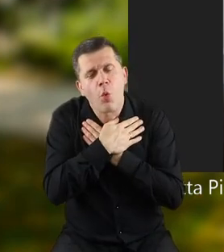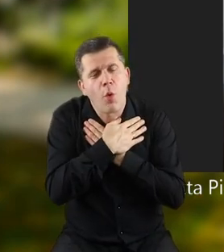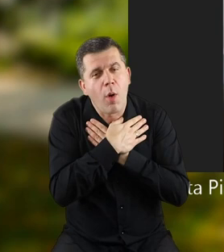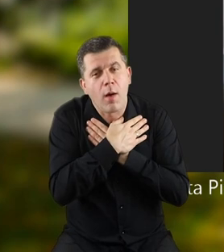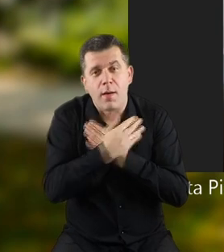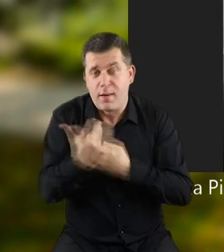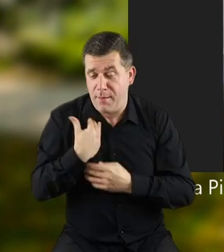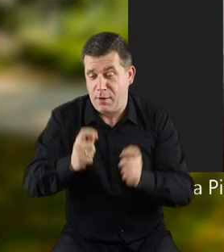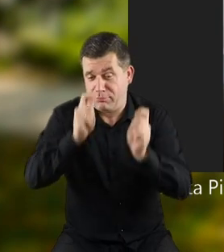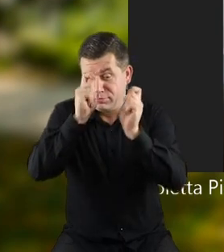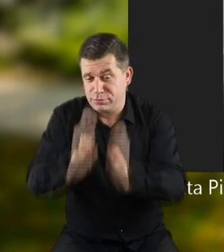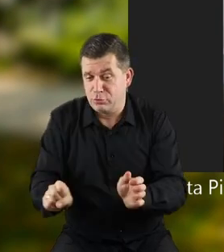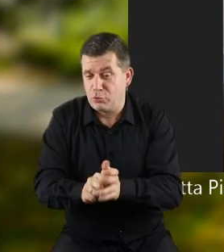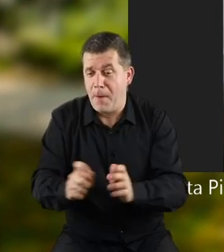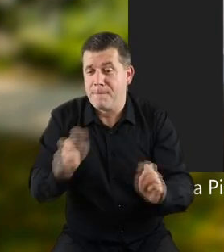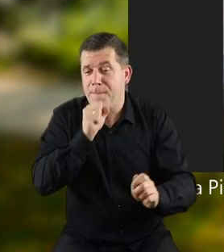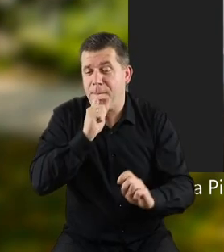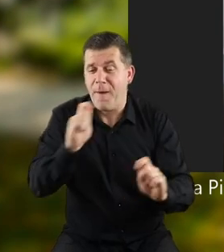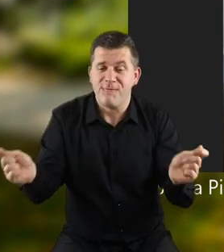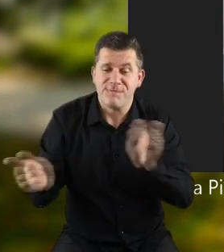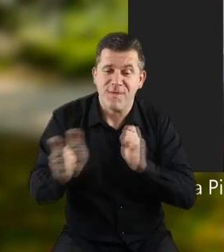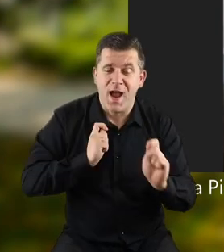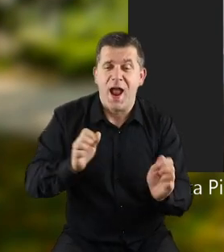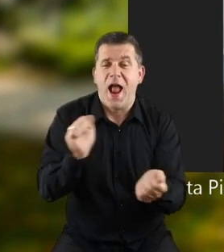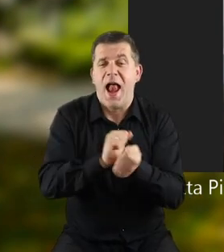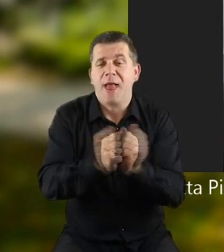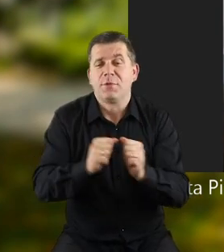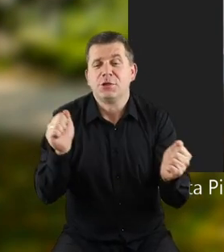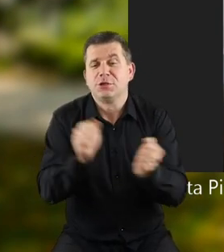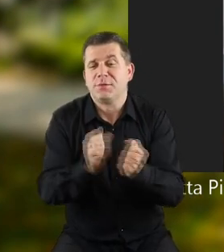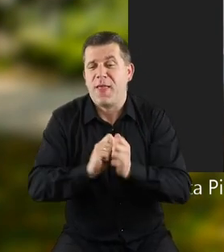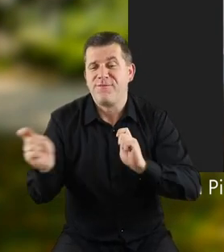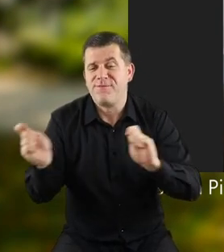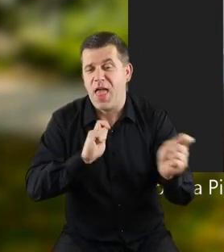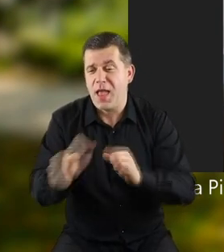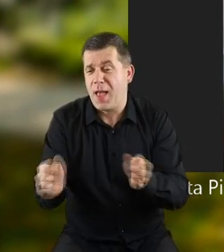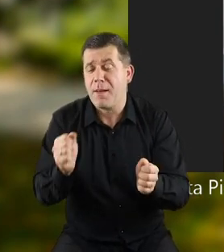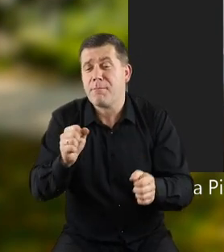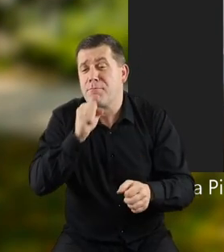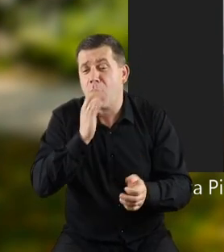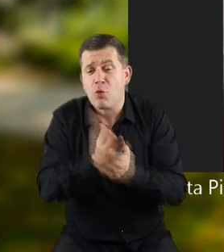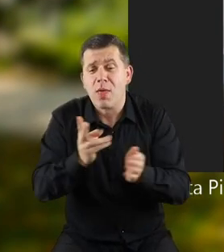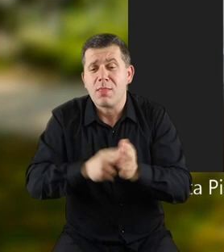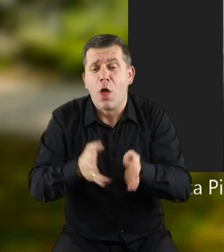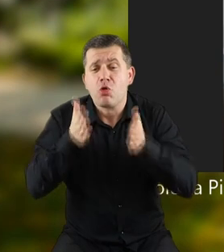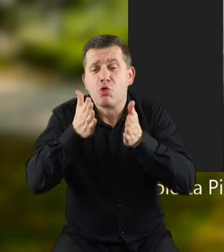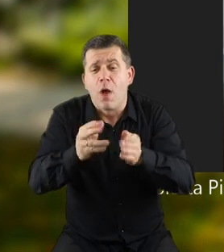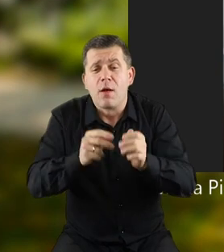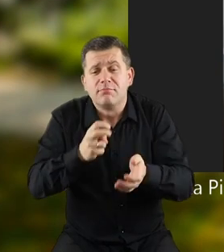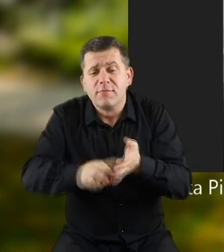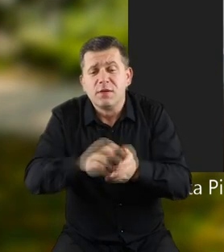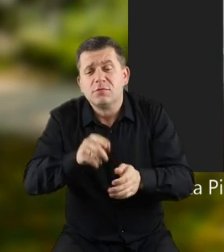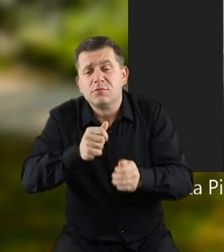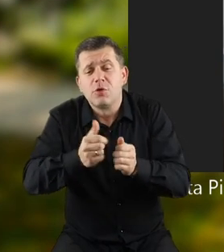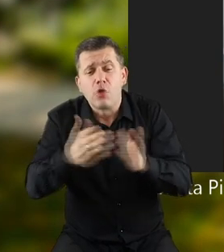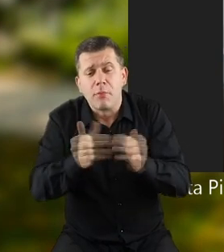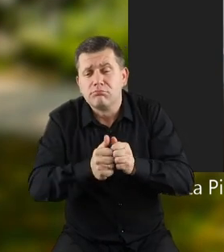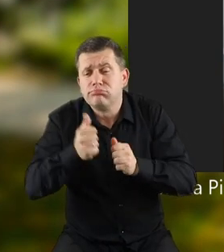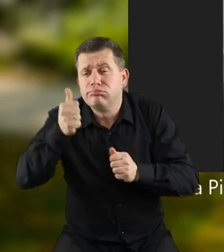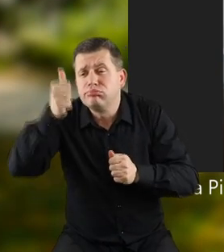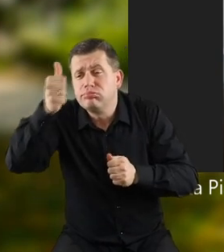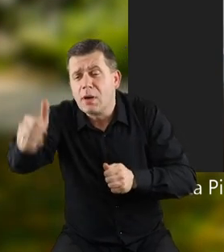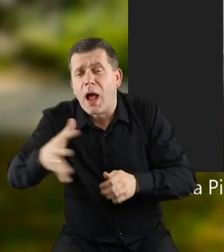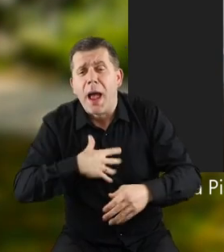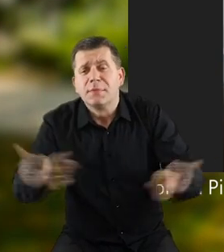i słuchajcie, jak przyjeżdżałam do babci na wakacje albo na ferie zimowe, to babcia już na drogę wychodziła, kilometr od